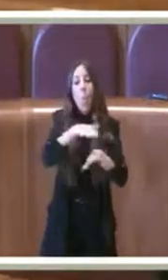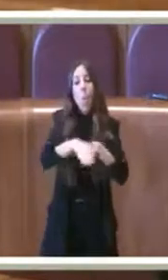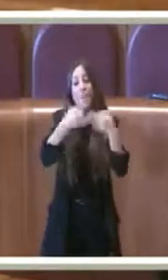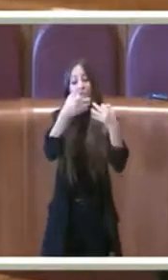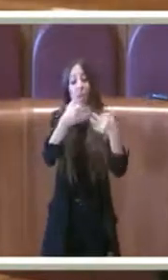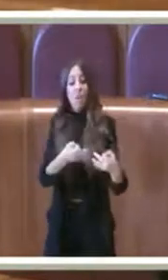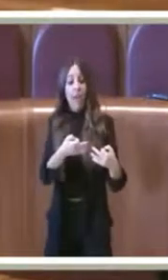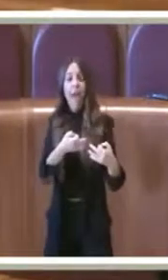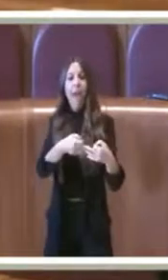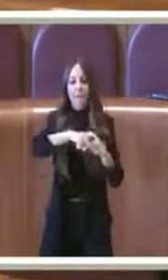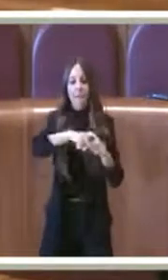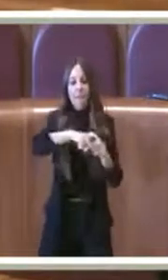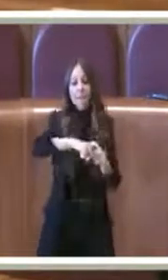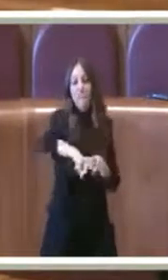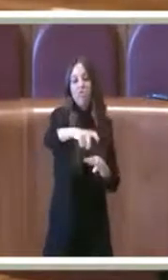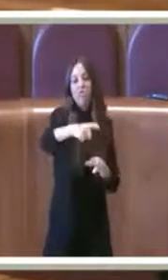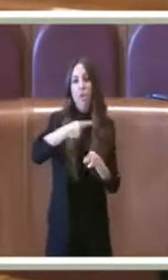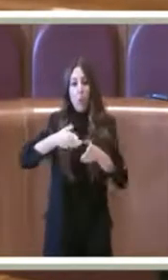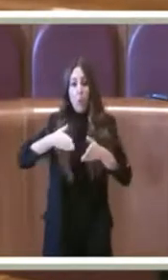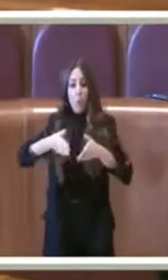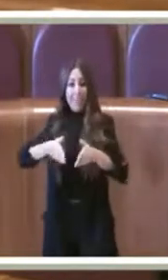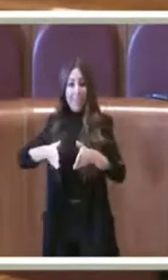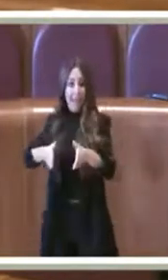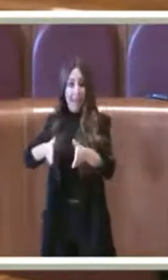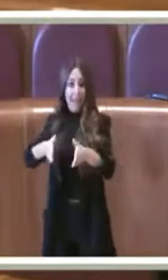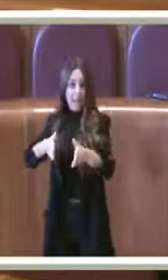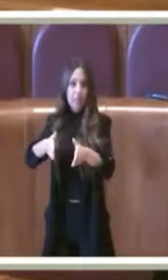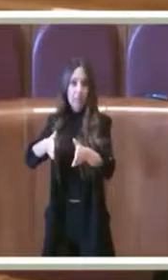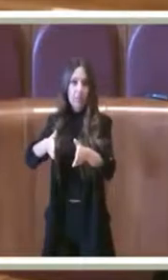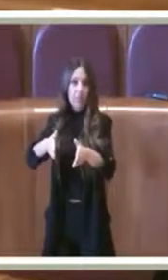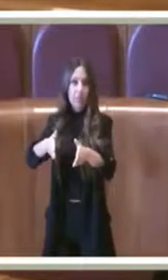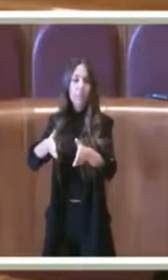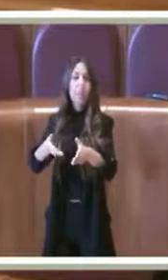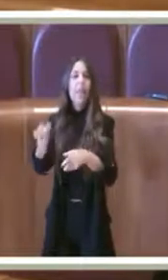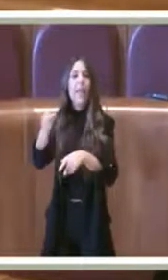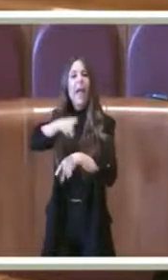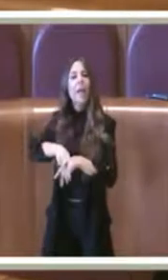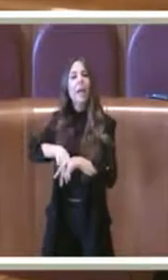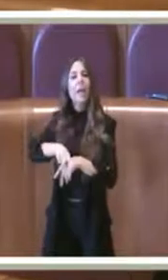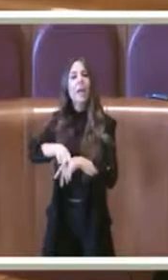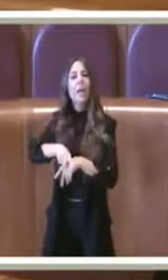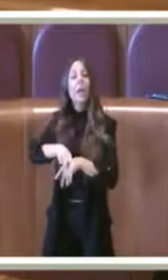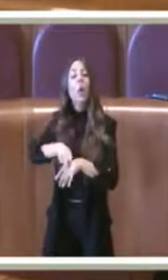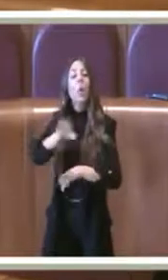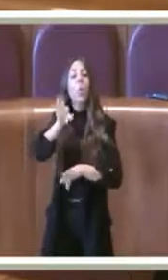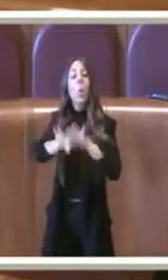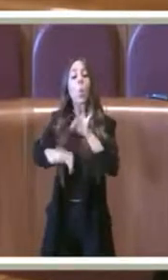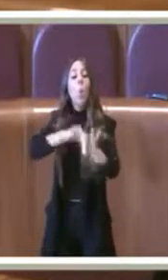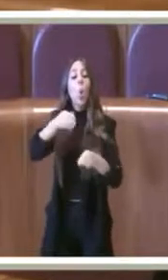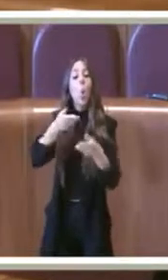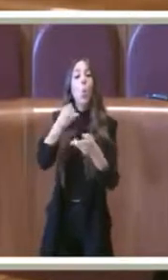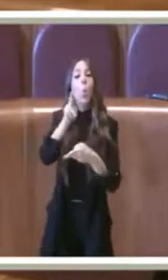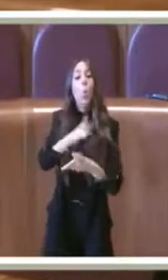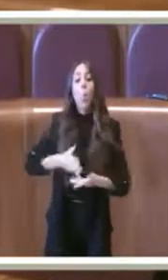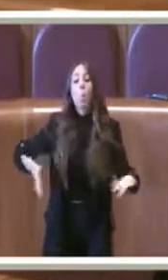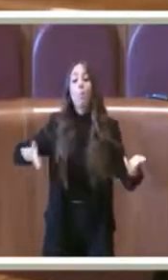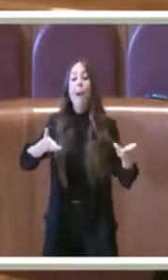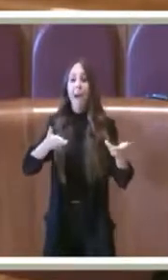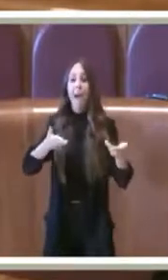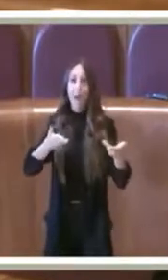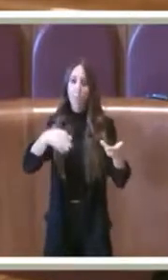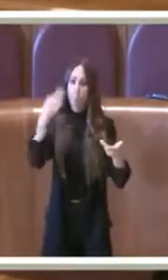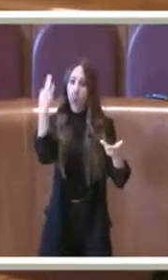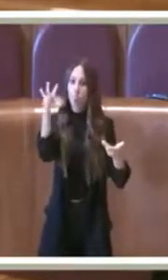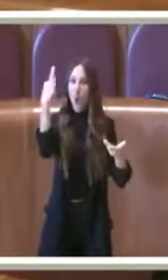nostri marciapiedi, delle nostre strade e viabilità e poi la qualità del decoro urbano. Signori consiglieri